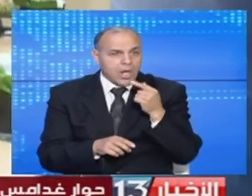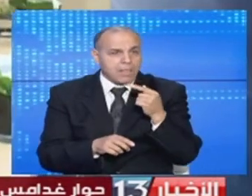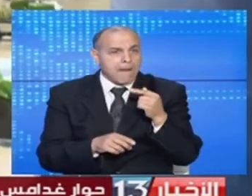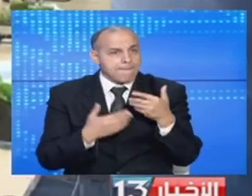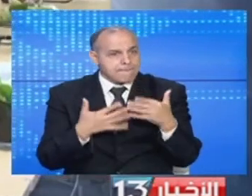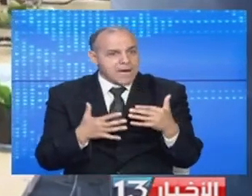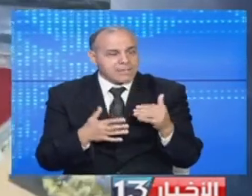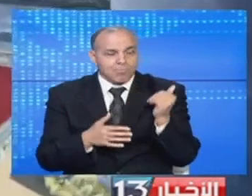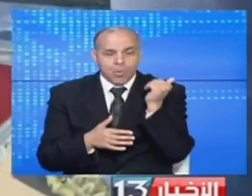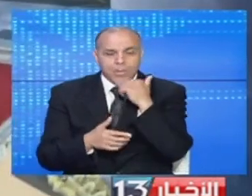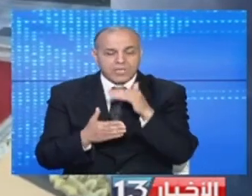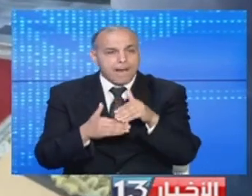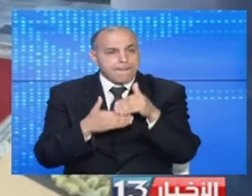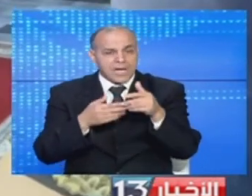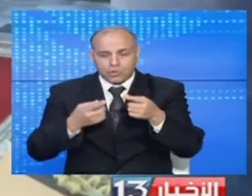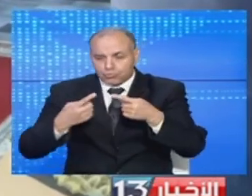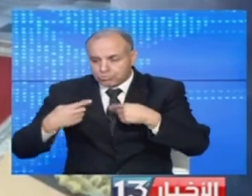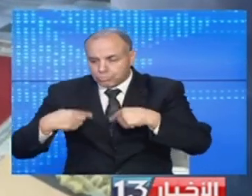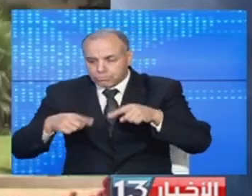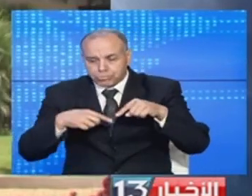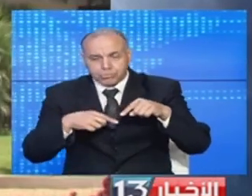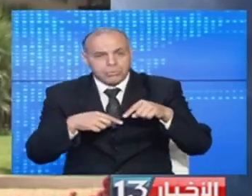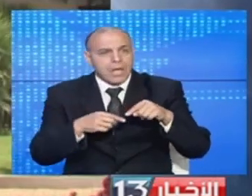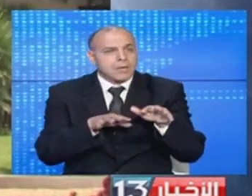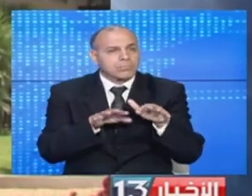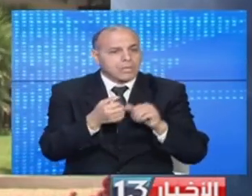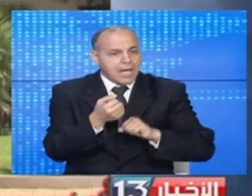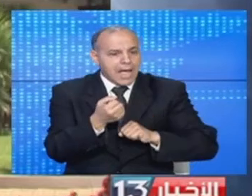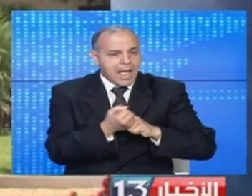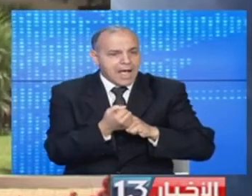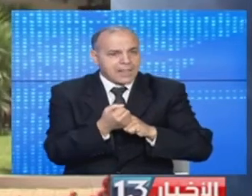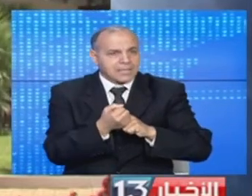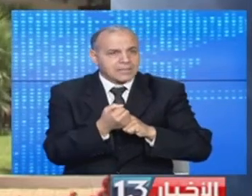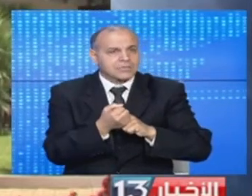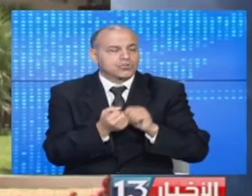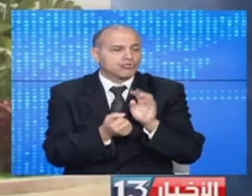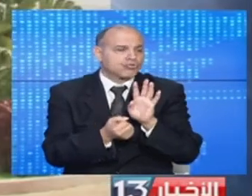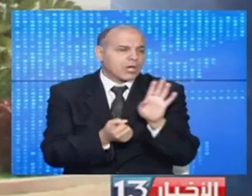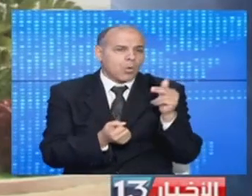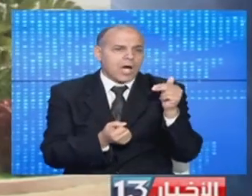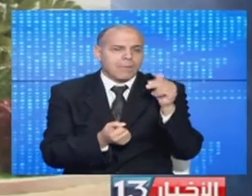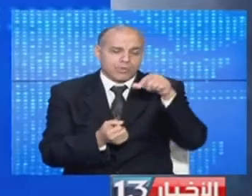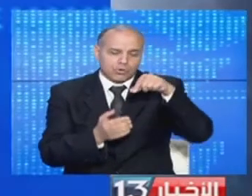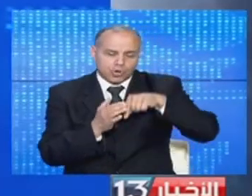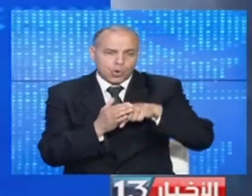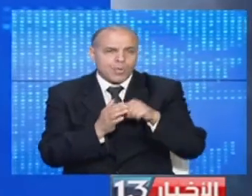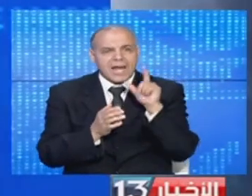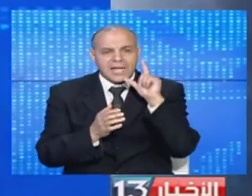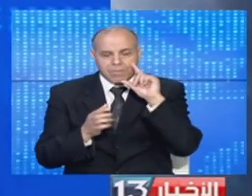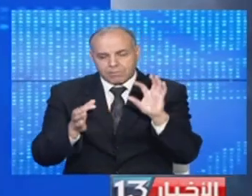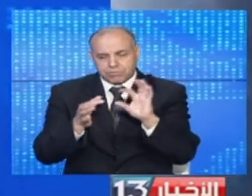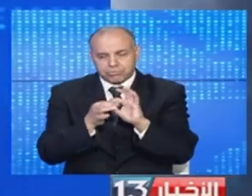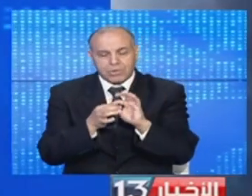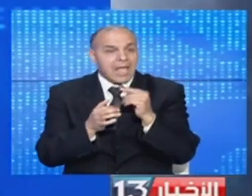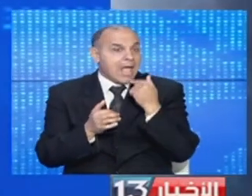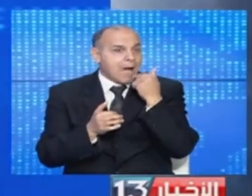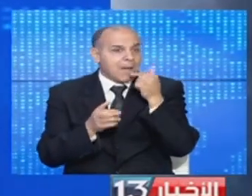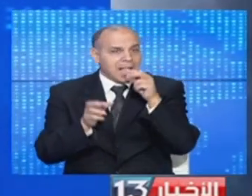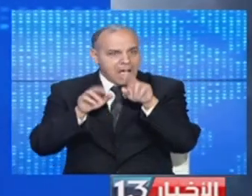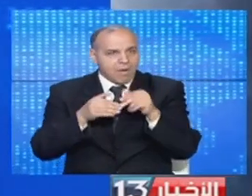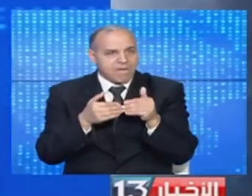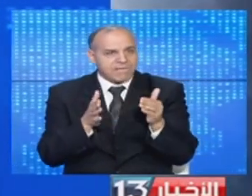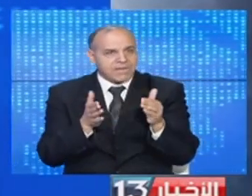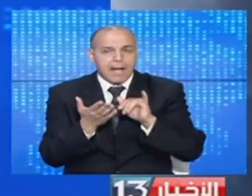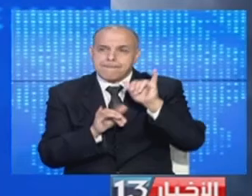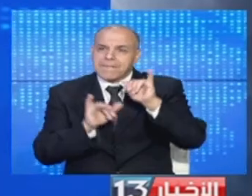سيتم مباشرة بعد جلسات إغدام سعادة فتحة طرق بين شرق وغرب وجنوب البلاد كما ستتم إعادة